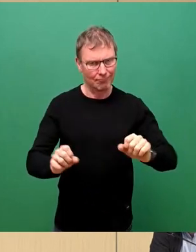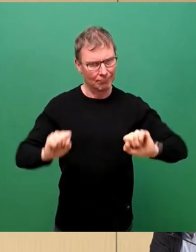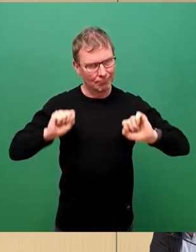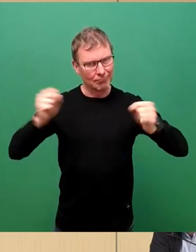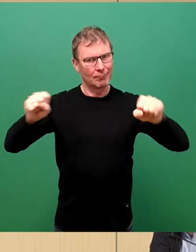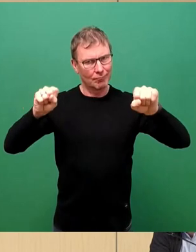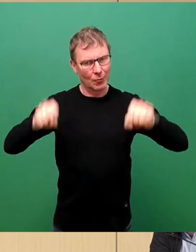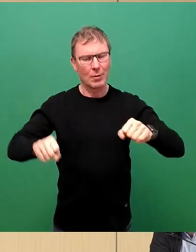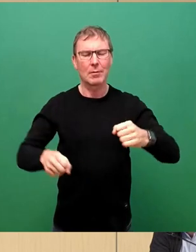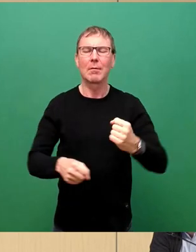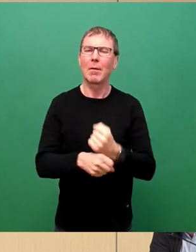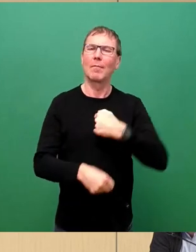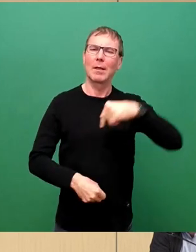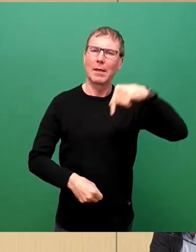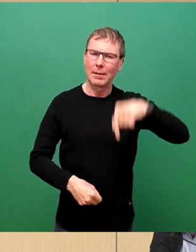jetzt die Vereidigung.